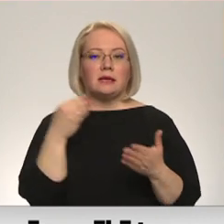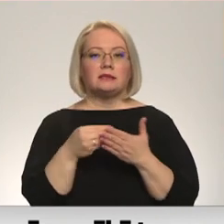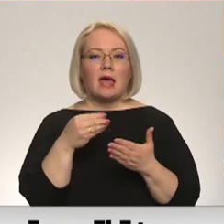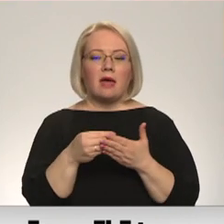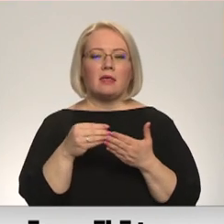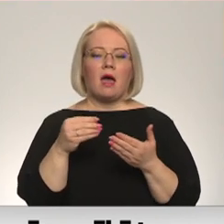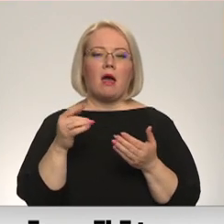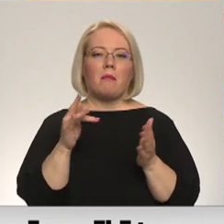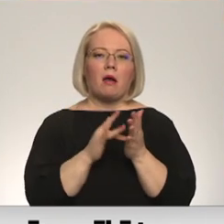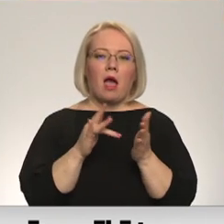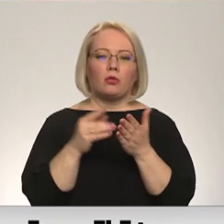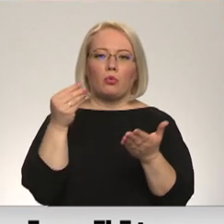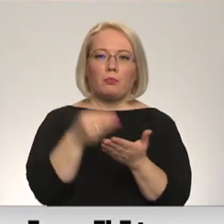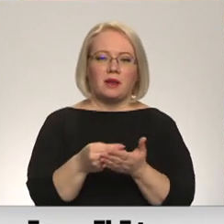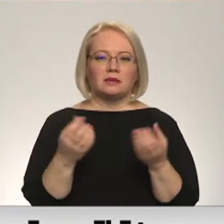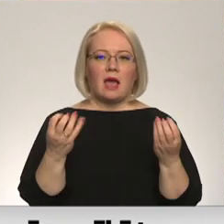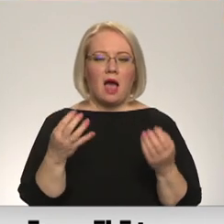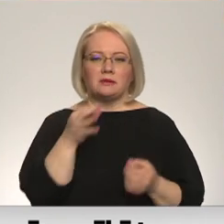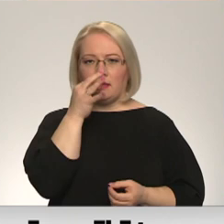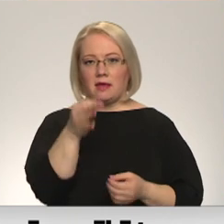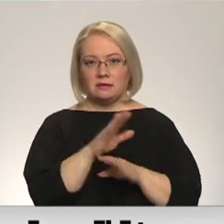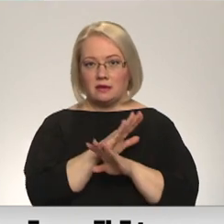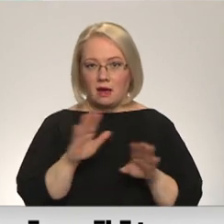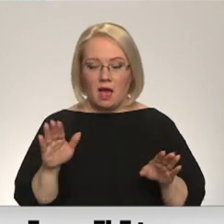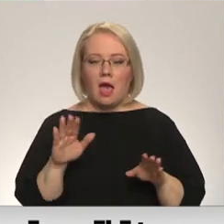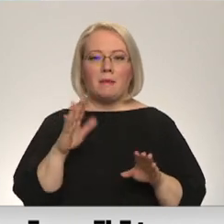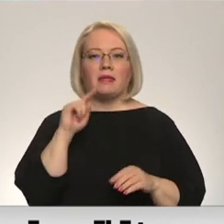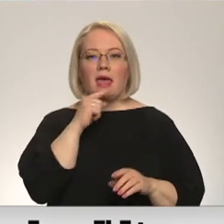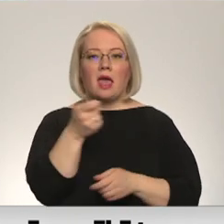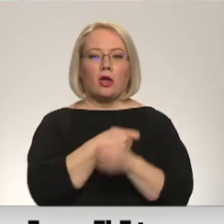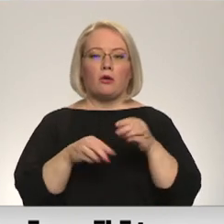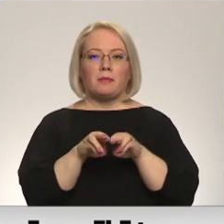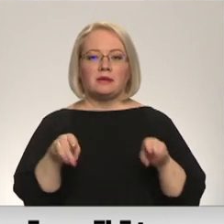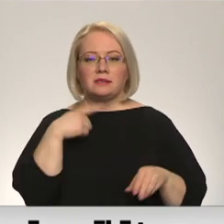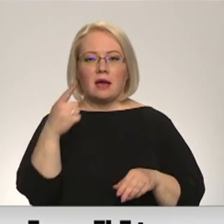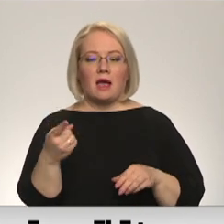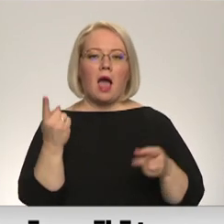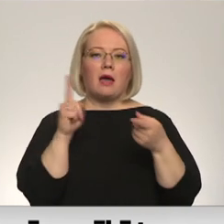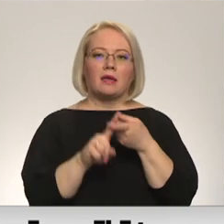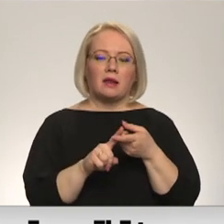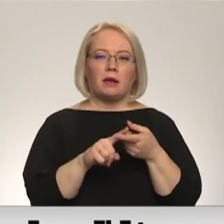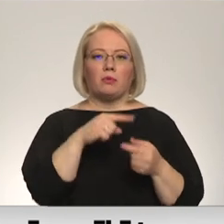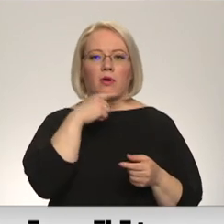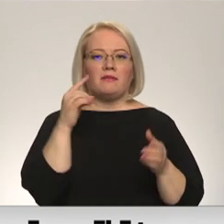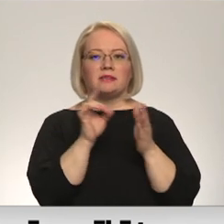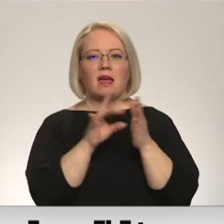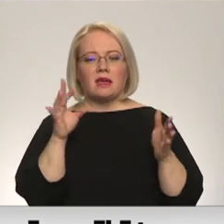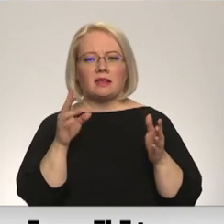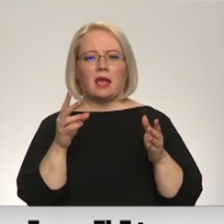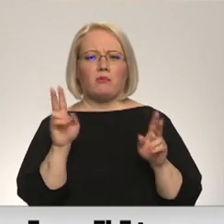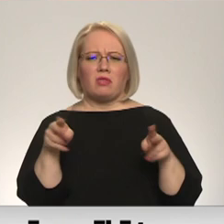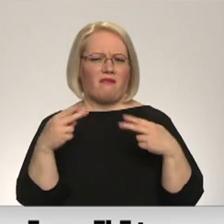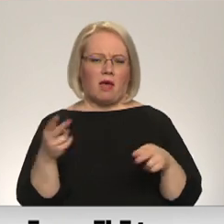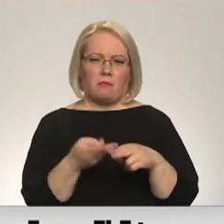gāzi iegādāt, uzņēmums neatklāja. Kopumā ekonomikas ministrija pauš, ka atkrība no Krievijas enerģētikas neviedzētu pārspīlēt, un